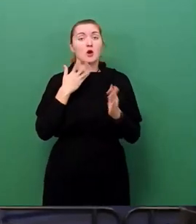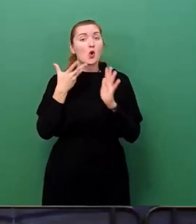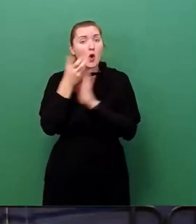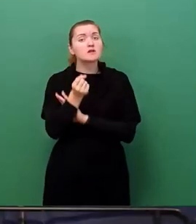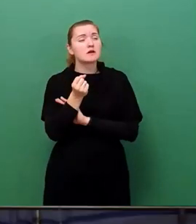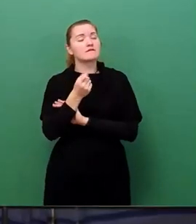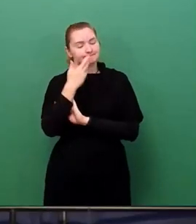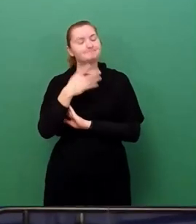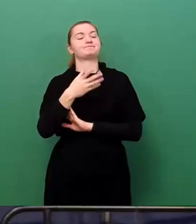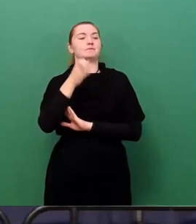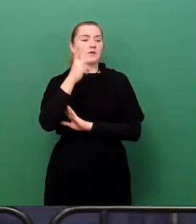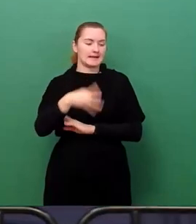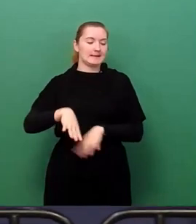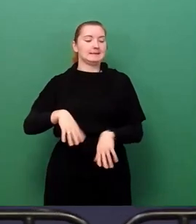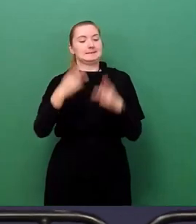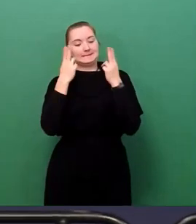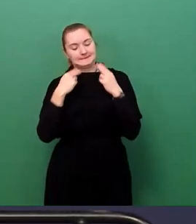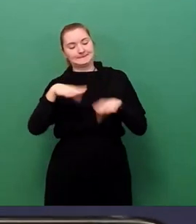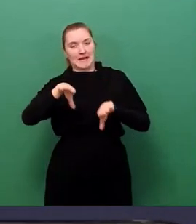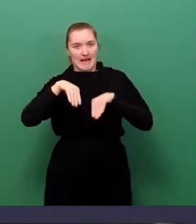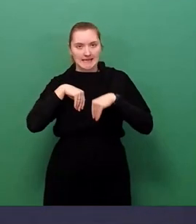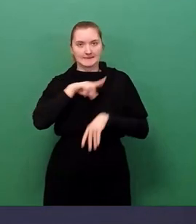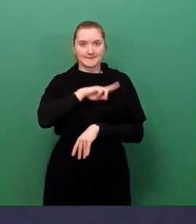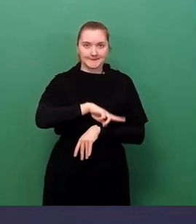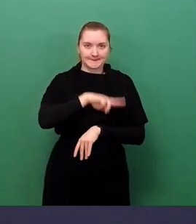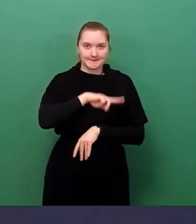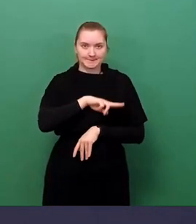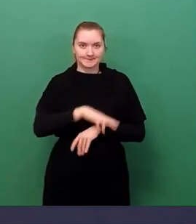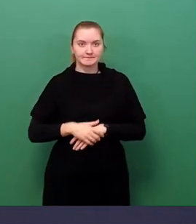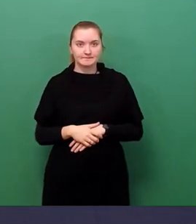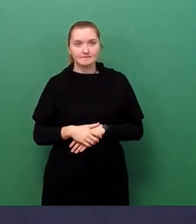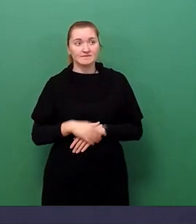davon ausgehen, dass sie, dass ich, dass wer auch immer, immer die Kosten übernimmt.